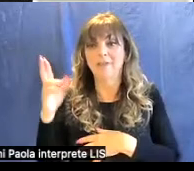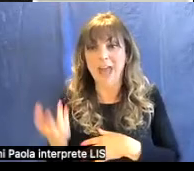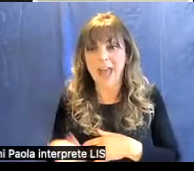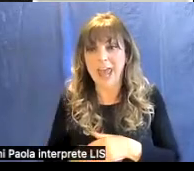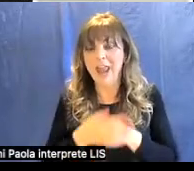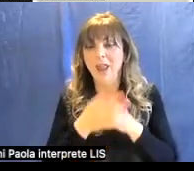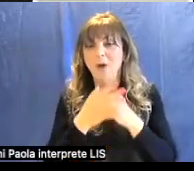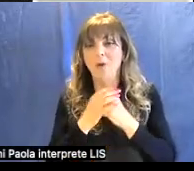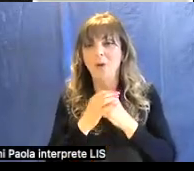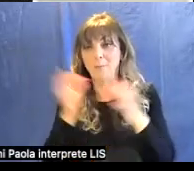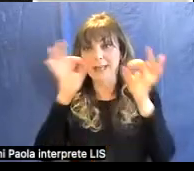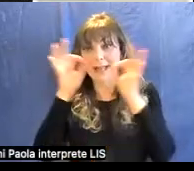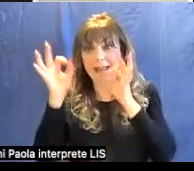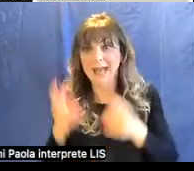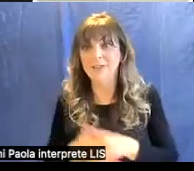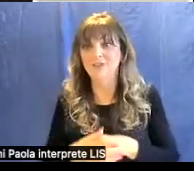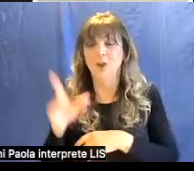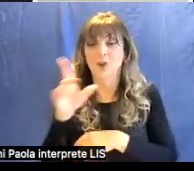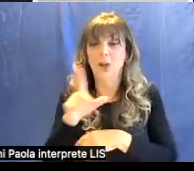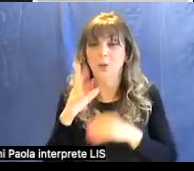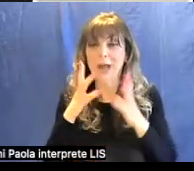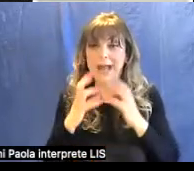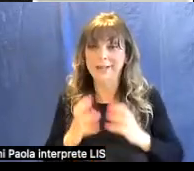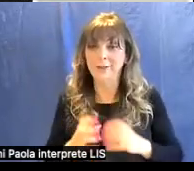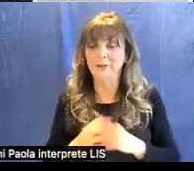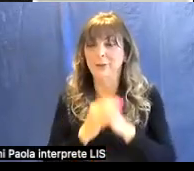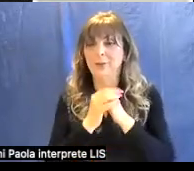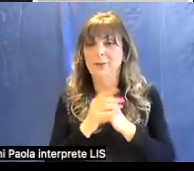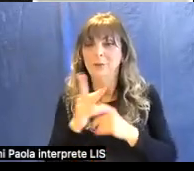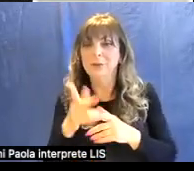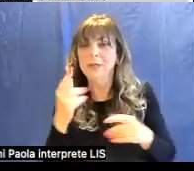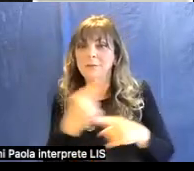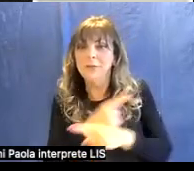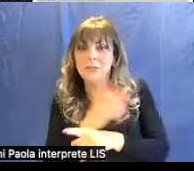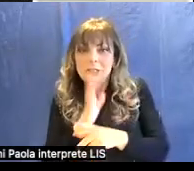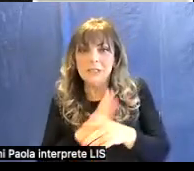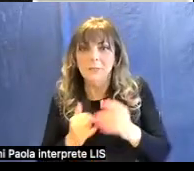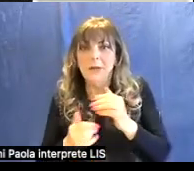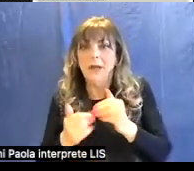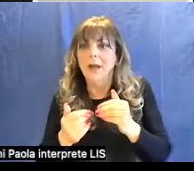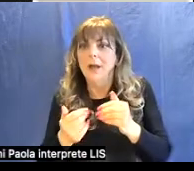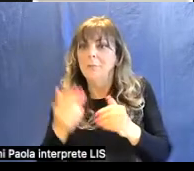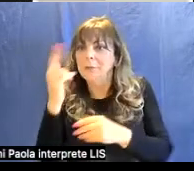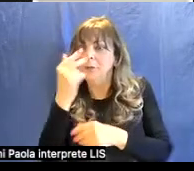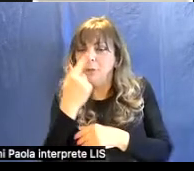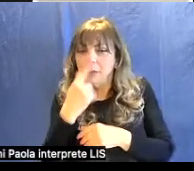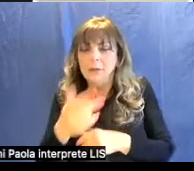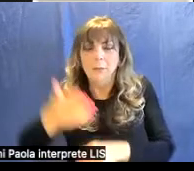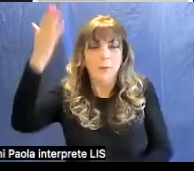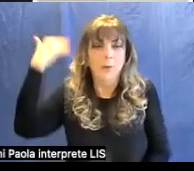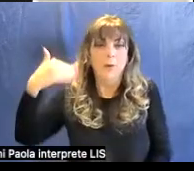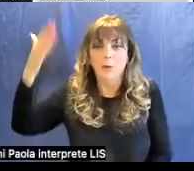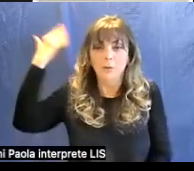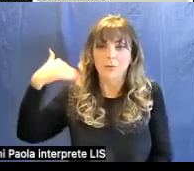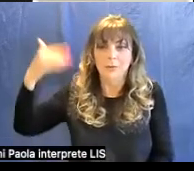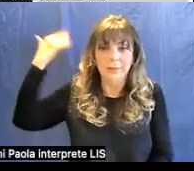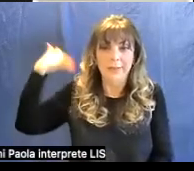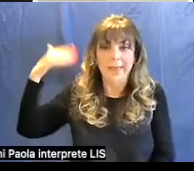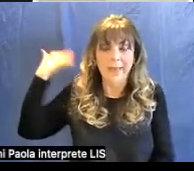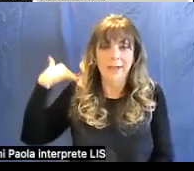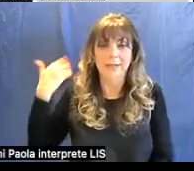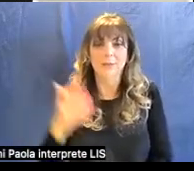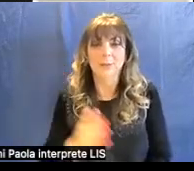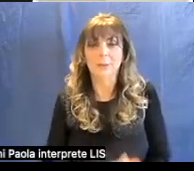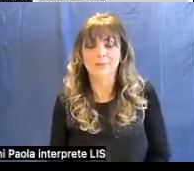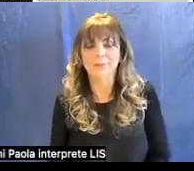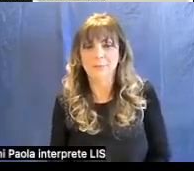Raffaello, Michelangelo, Leonardo ecco insomma qui invece sembra di tornare indietro per certi versi infatti